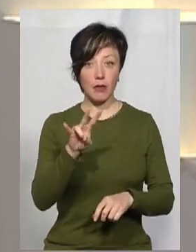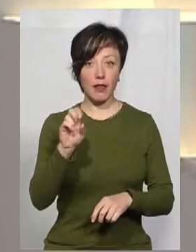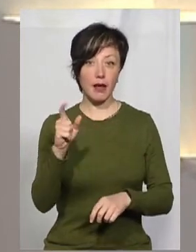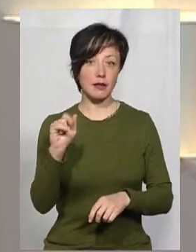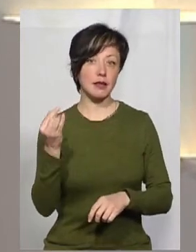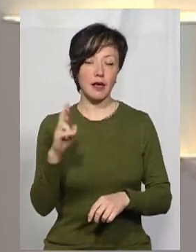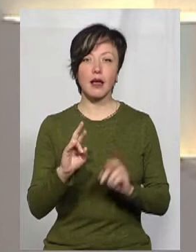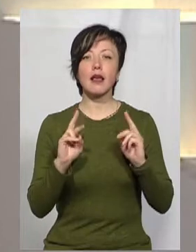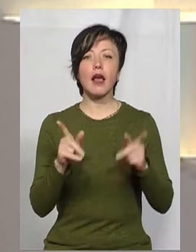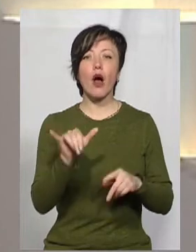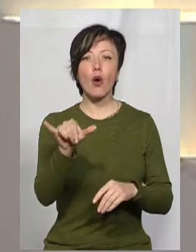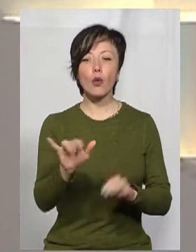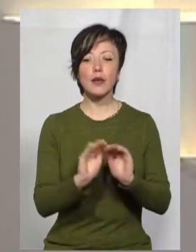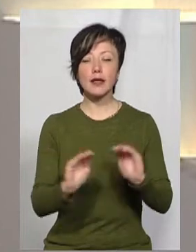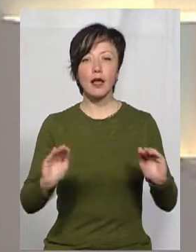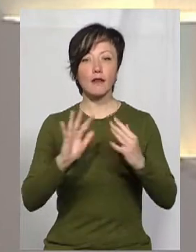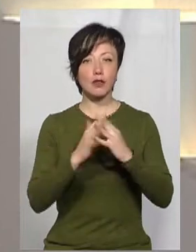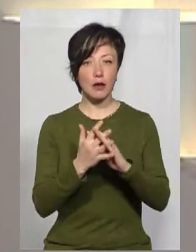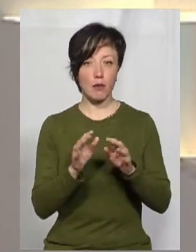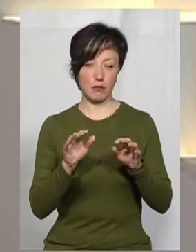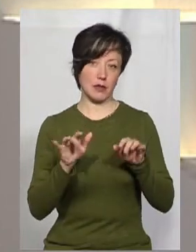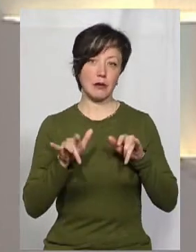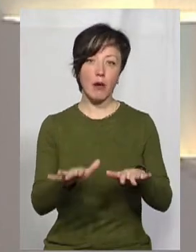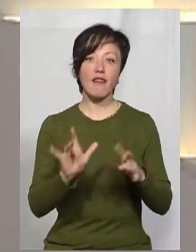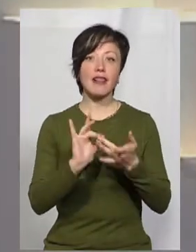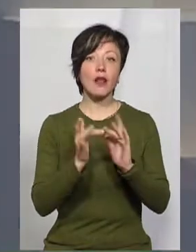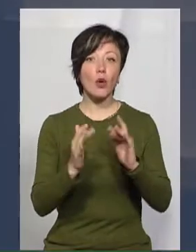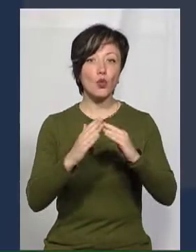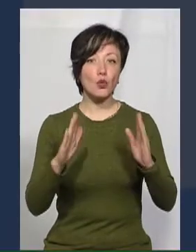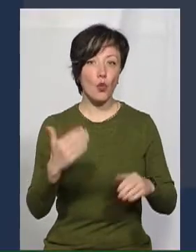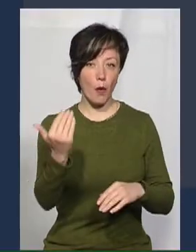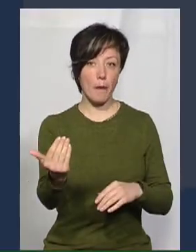тамтешніх учнів, слізьких, справи з інтернетом удома?